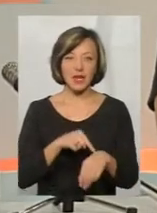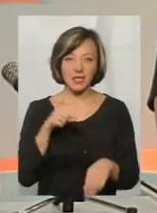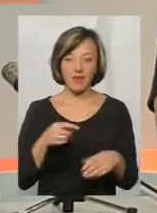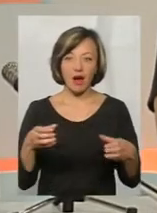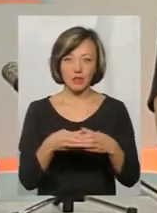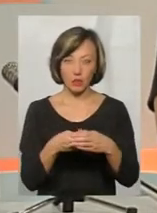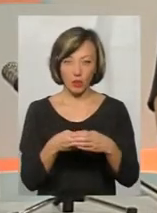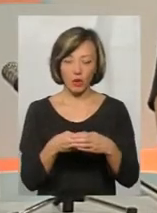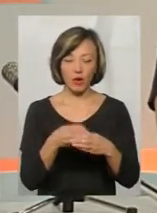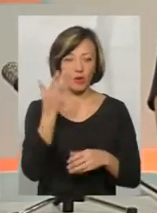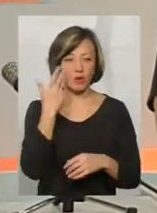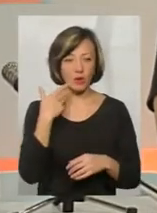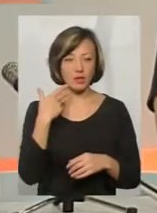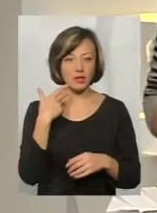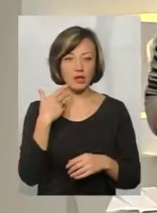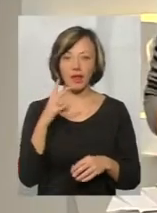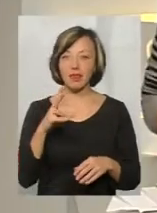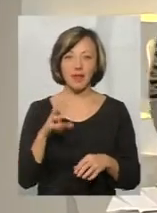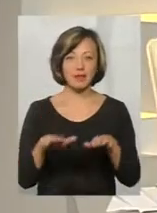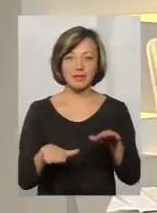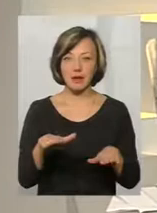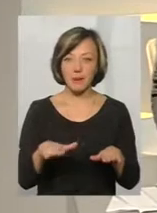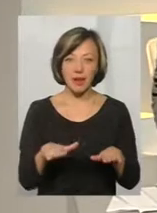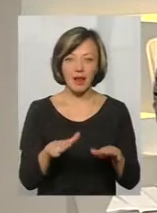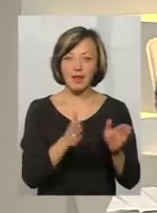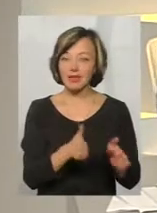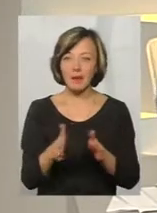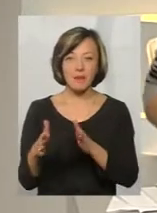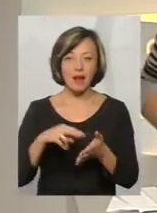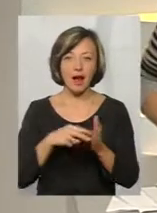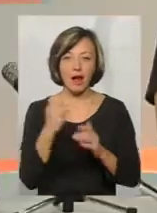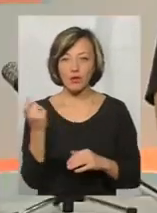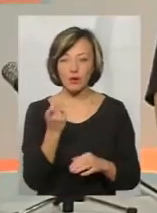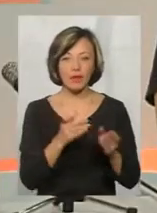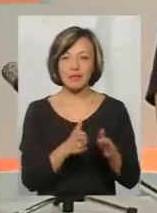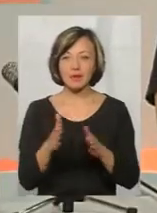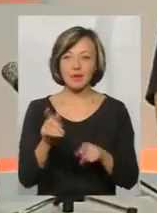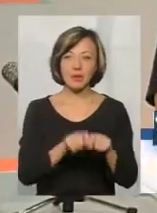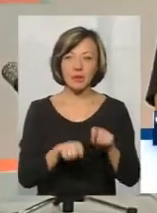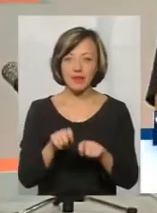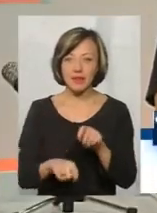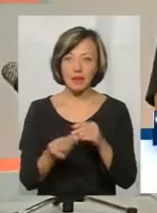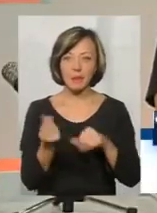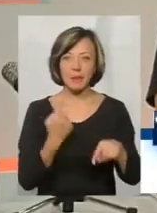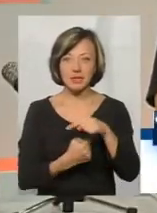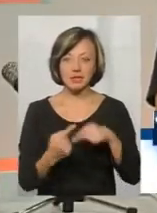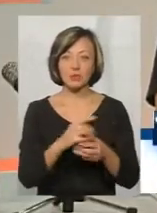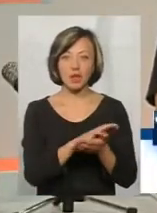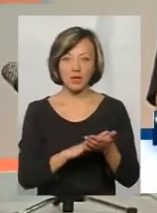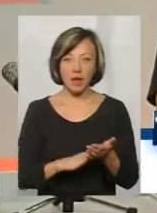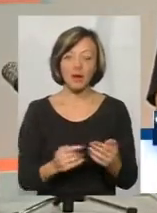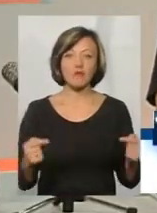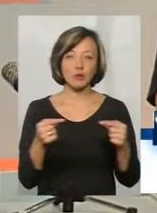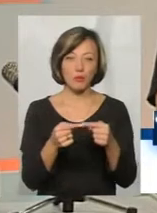категорія, коли... Нестабільна економіка, нестабільна політика. Нестабільні перевірки бізнесу і так далі, то вони,